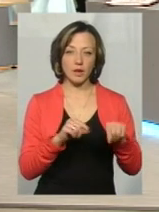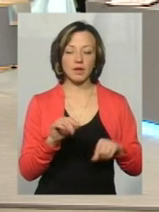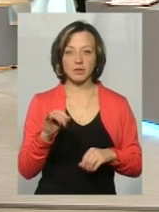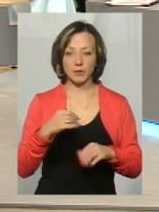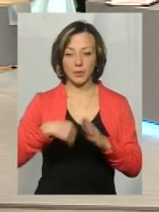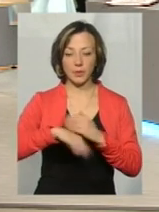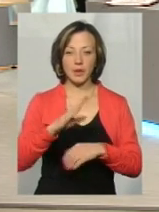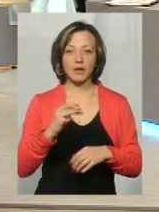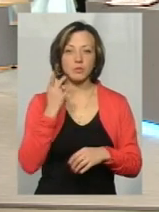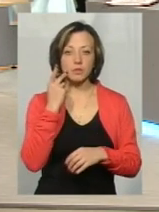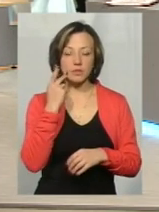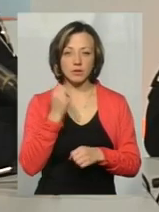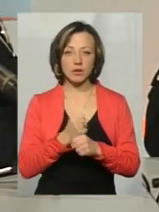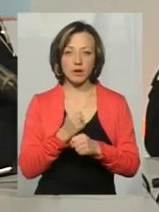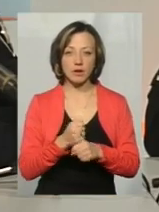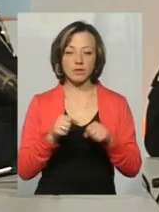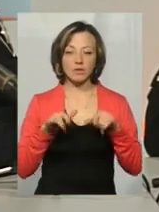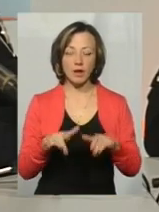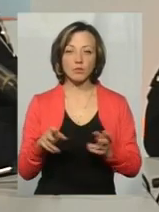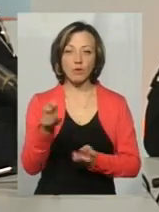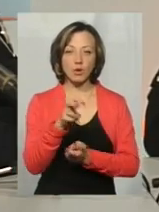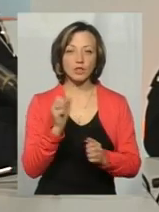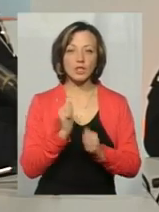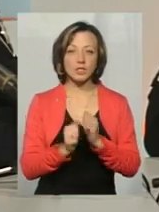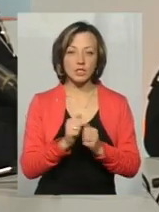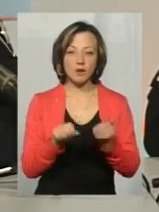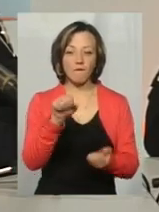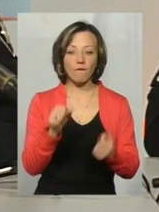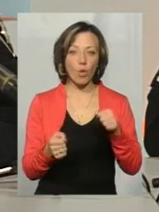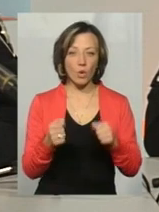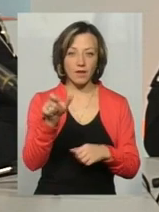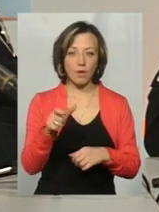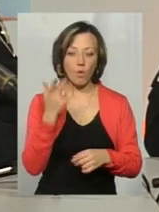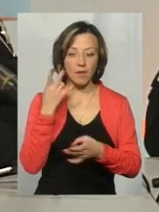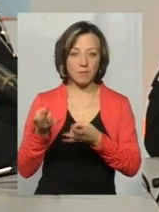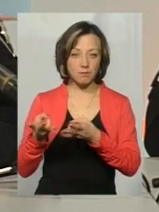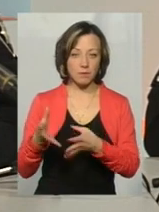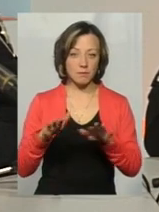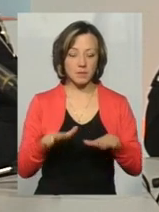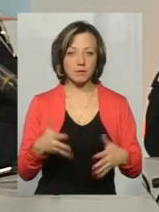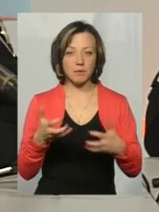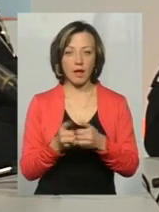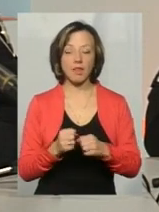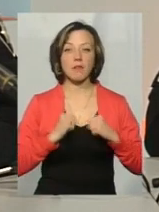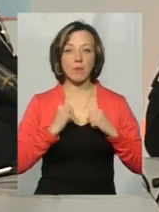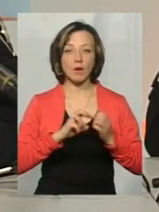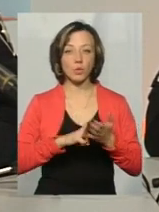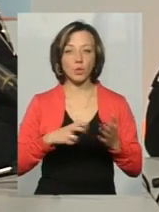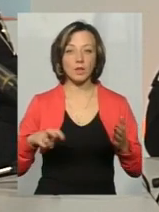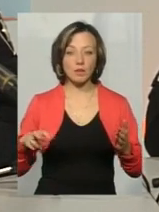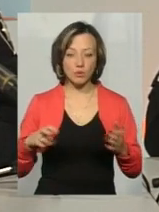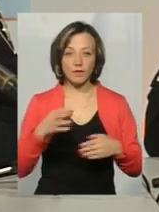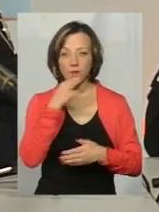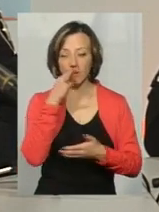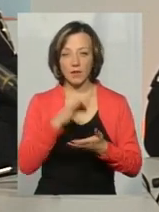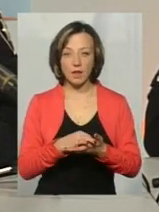постійно вживаються заходи по їх рожку. Найчастіше водії, коли залишають місце пригоди, це вони намагаються уникнути якогось певної міри